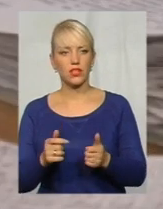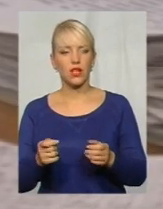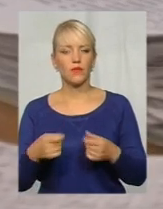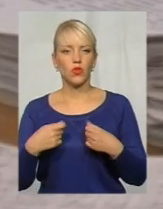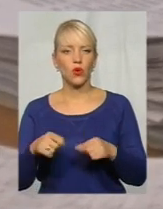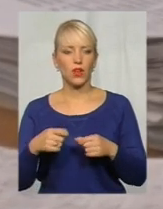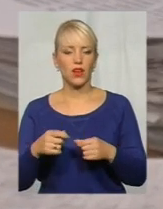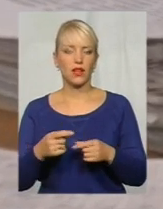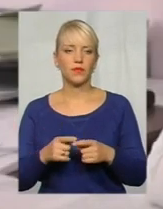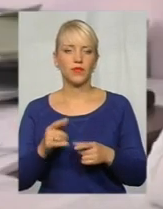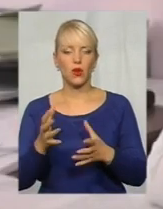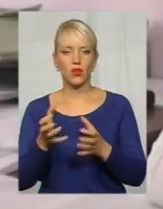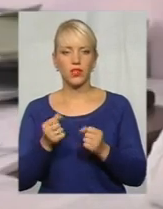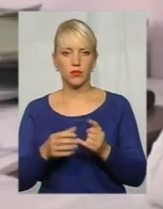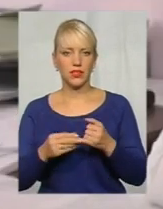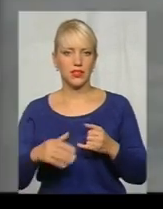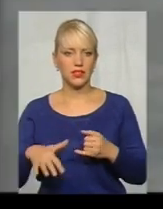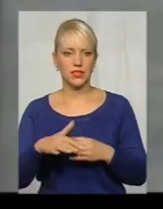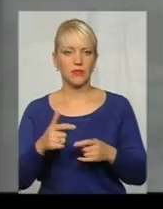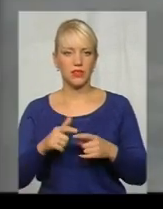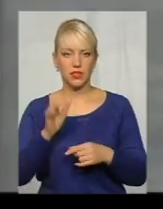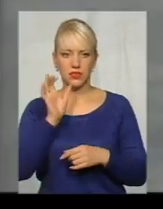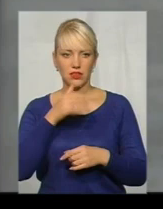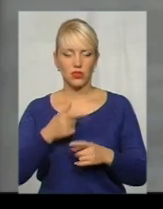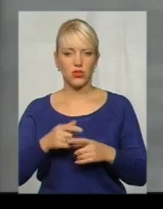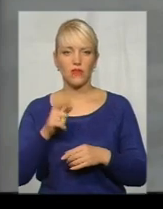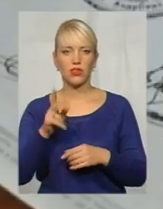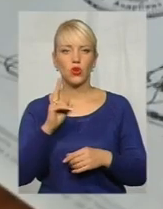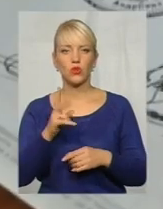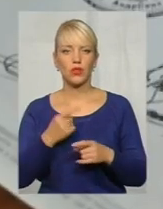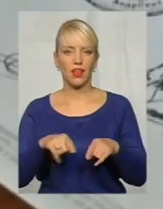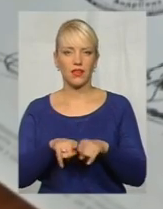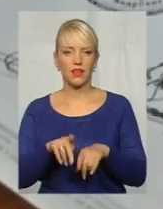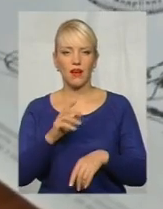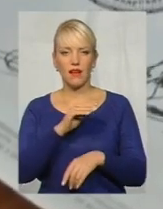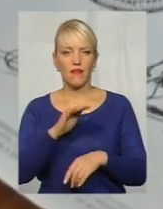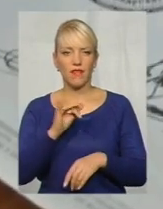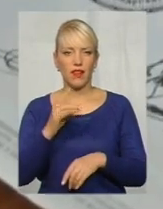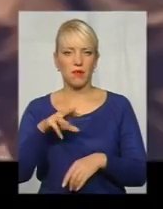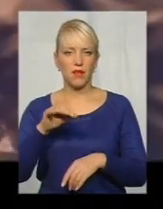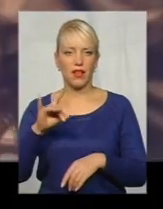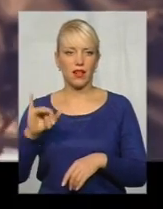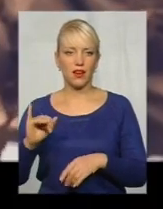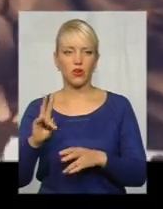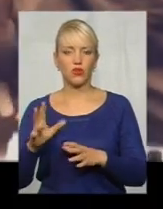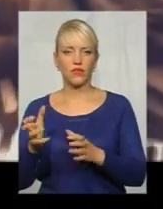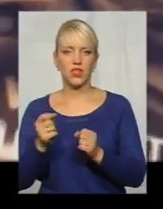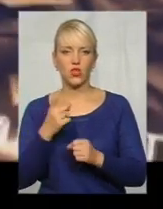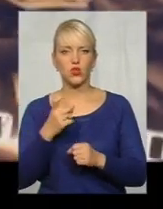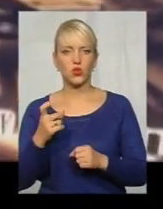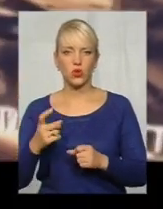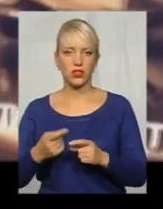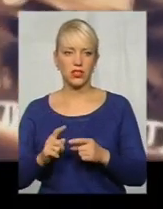земельну ділянку. Це досить серйозні, вагомі підстави. То хто ж ці фермери, котрі одразу отримали по кількасот гектарів землі? А такі собі пани